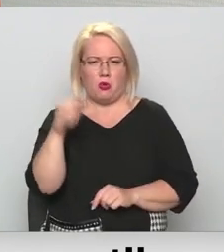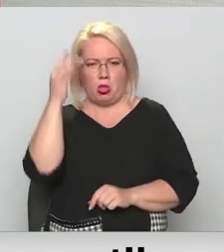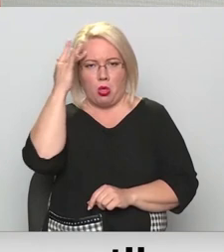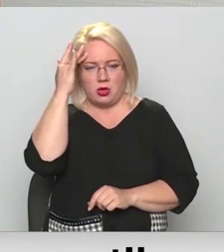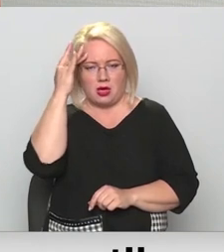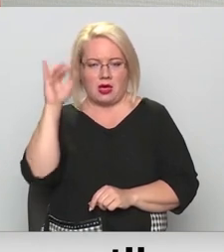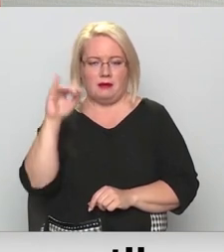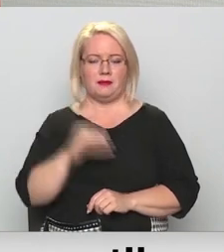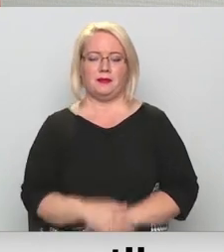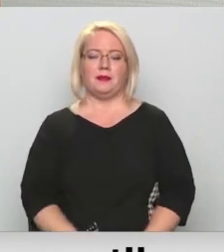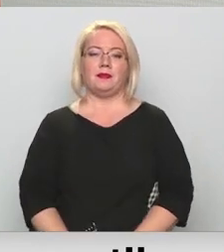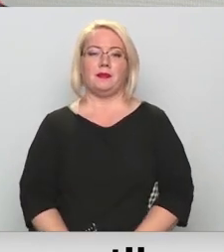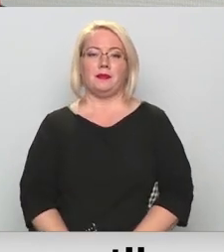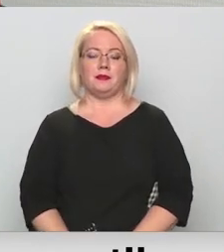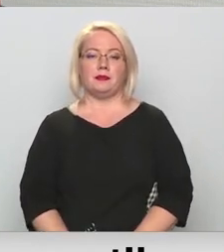vispār bija.